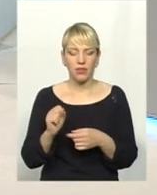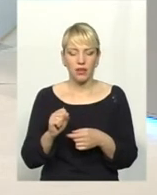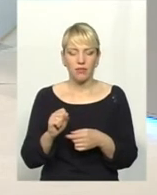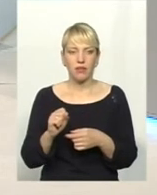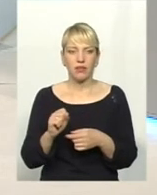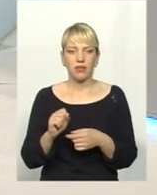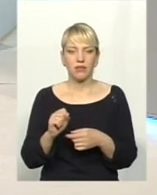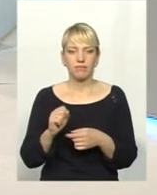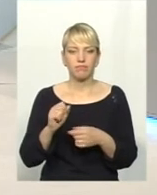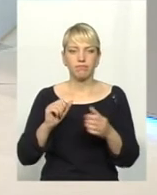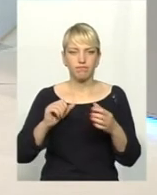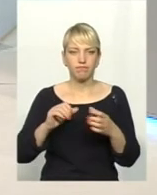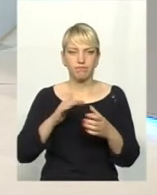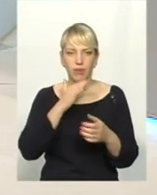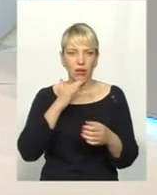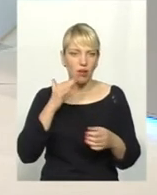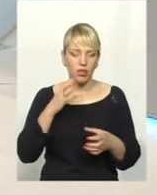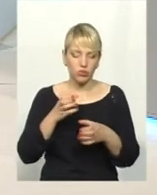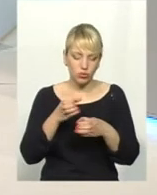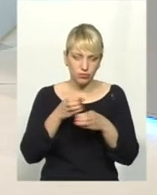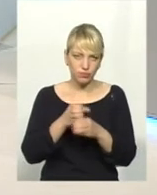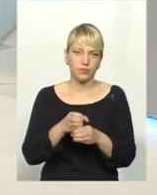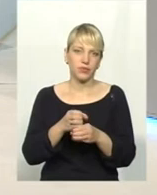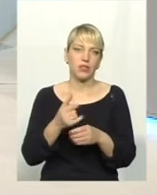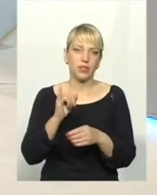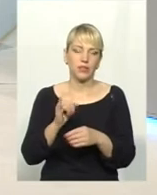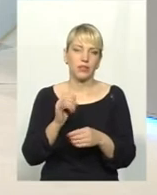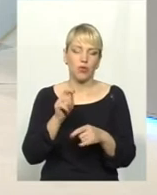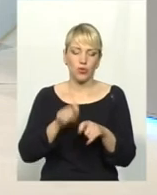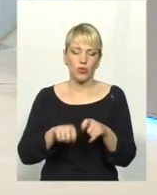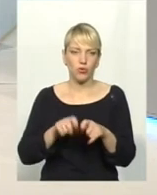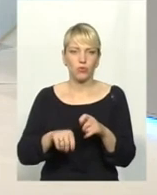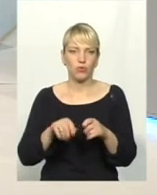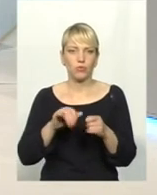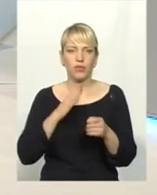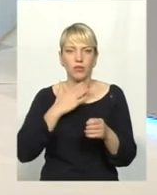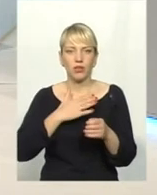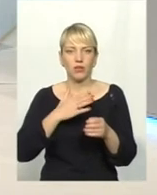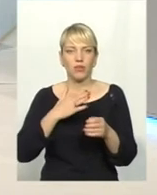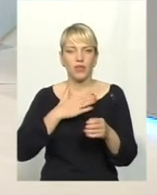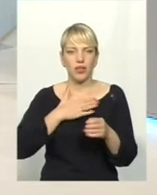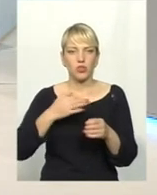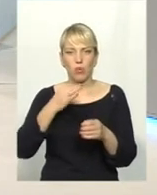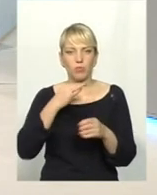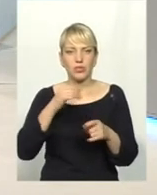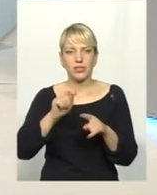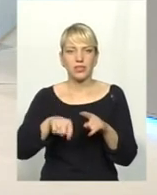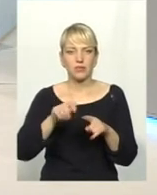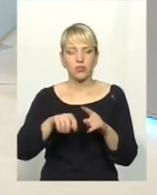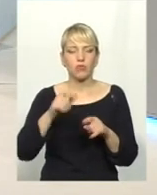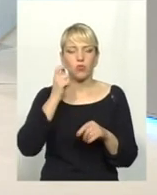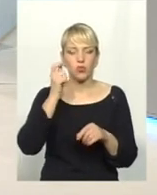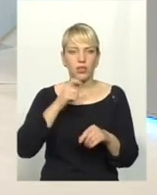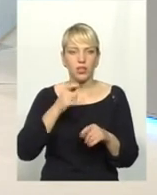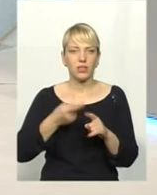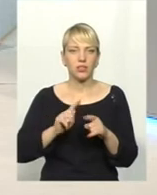сифіліс ми все ж таки контролюємо. В нашій області, коли в Україні була епідемія сифілісу, це